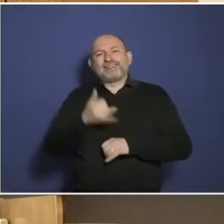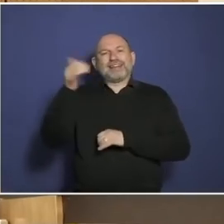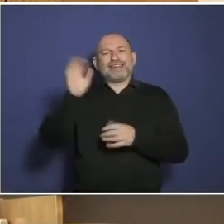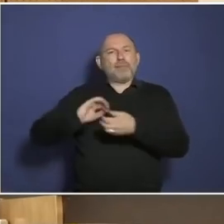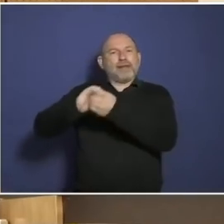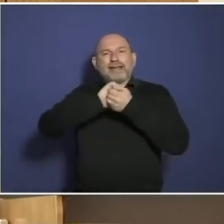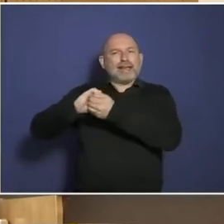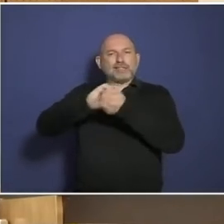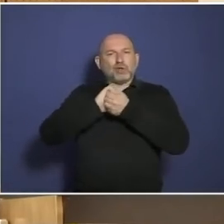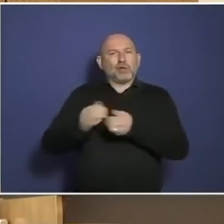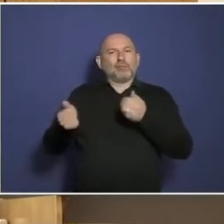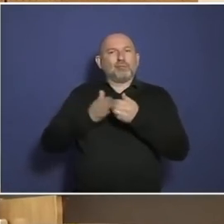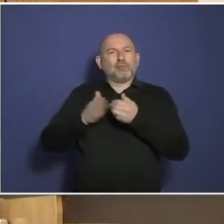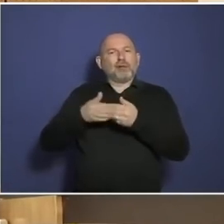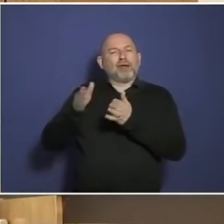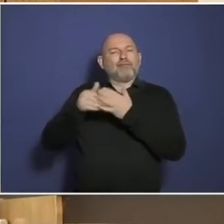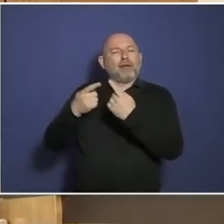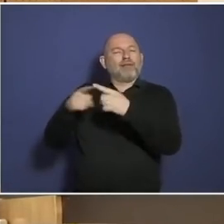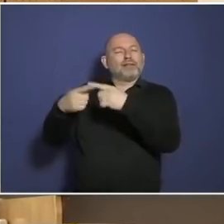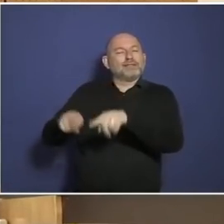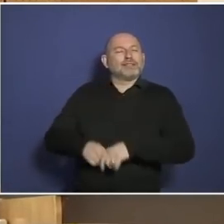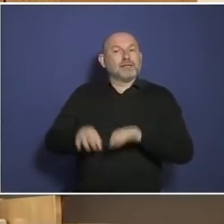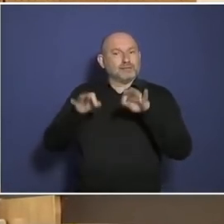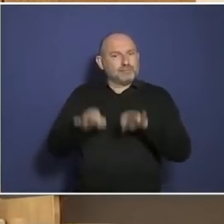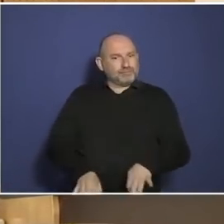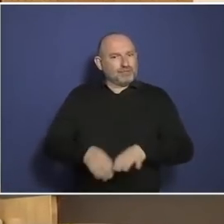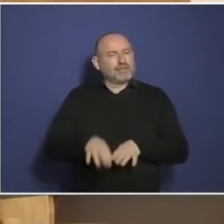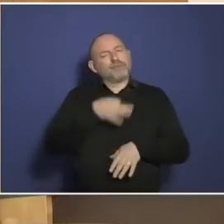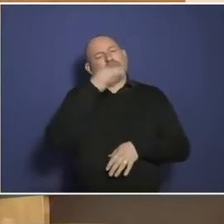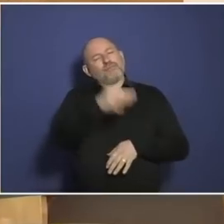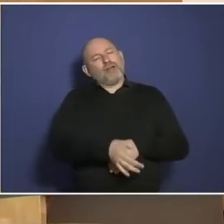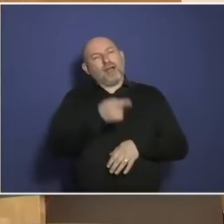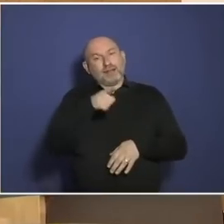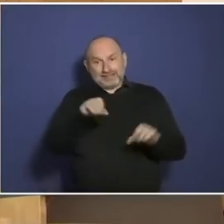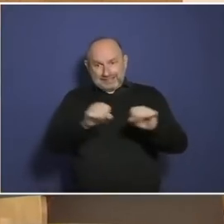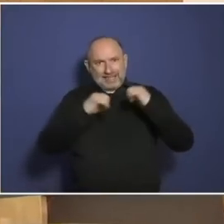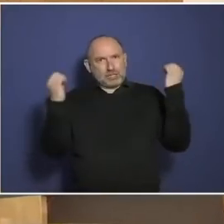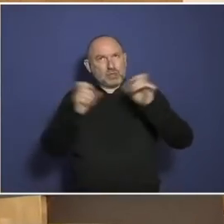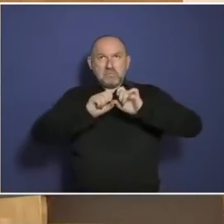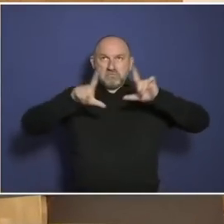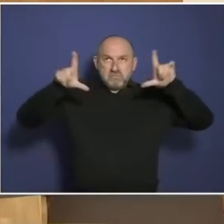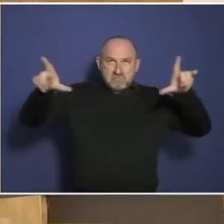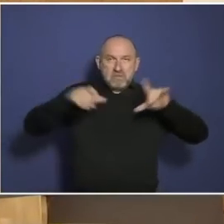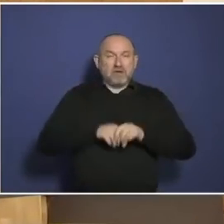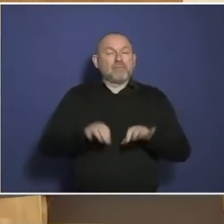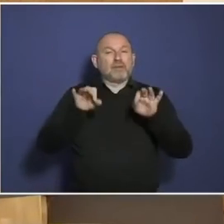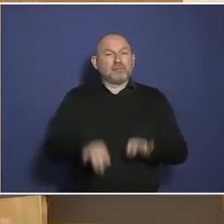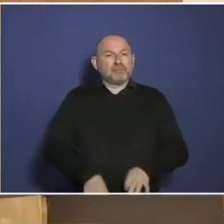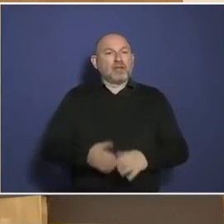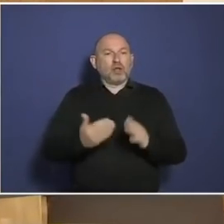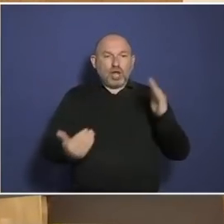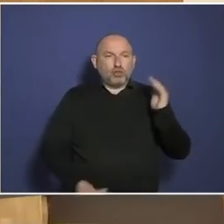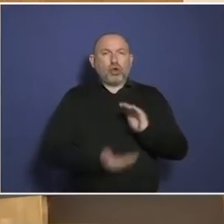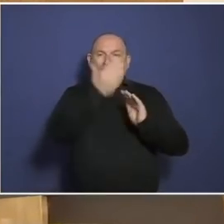Beifarben. Welche Situationen sind vorstellbar, dass dennoch ein erneuter Anlauf